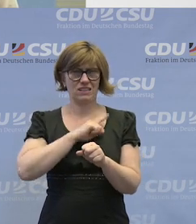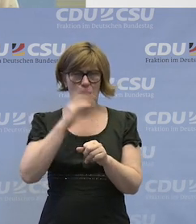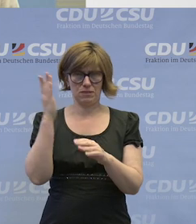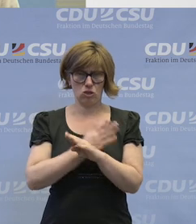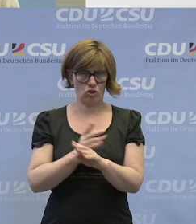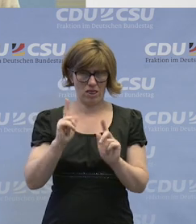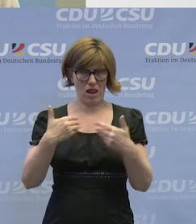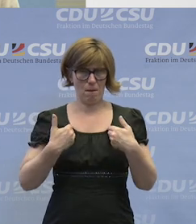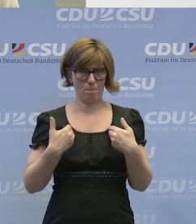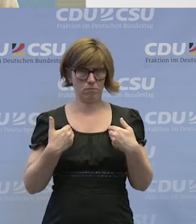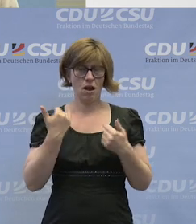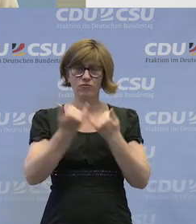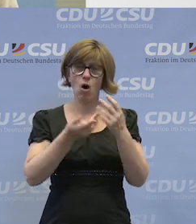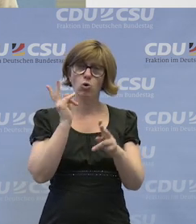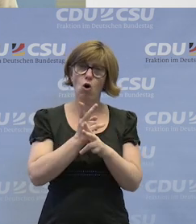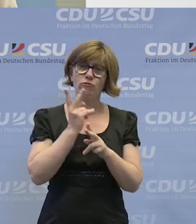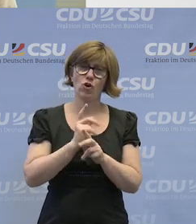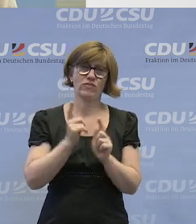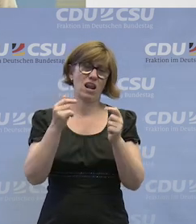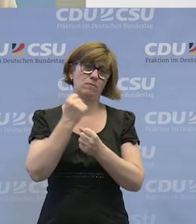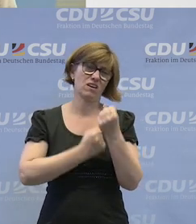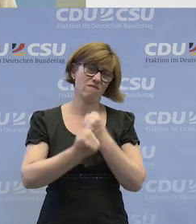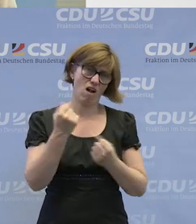Leben bestimmen. Frauen erleben oft Gewalt.